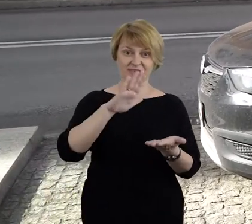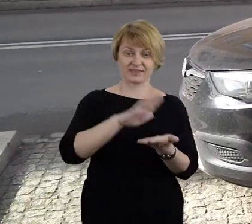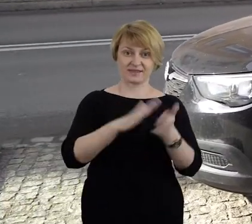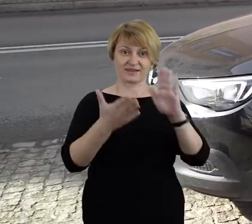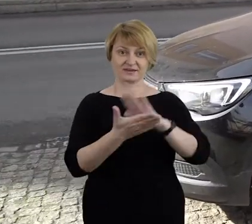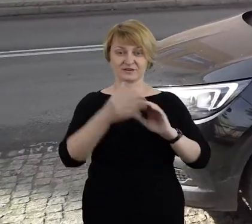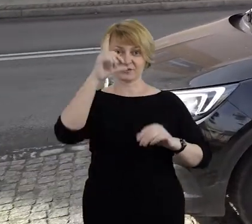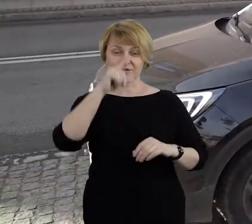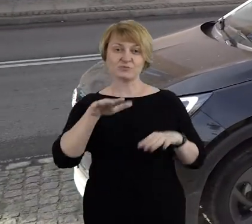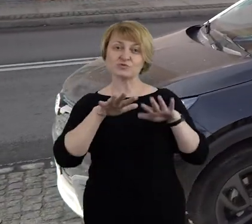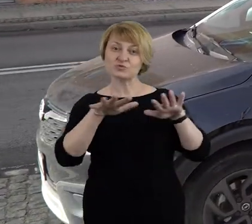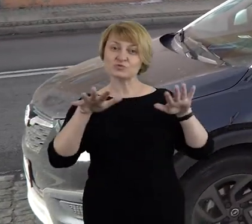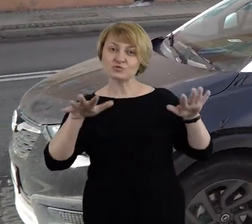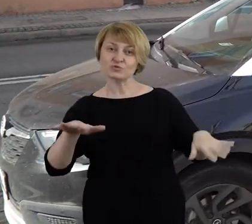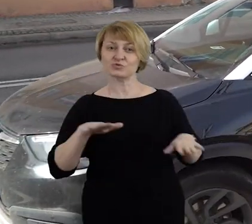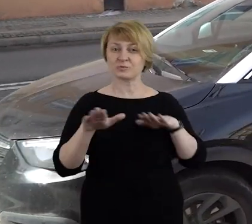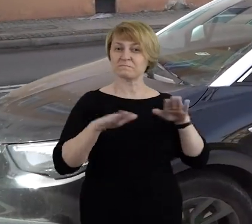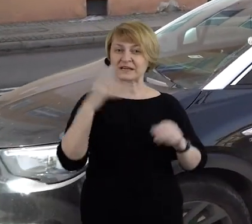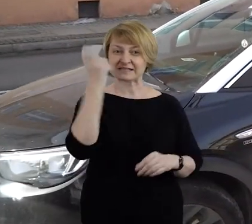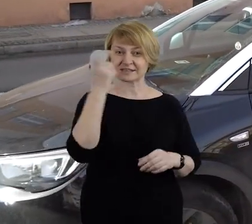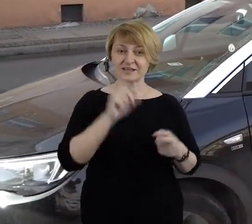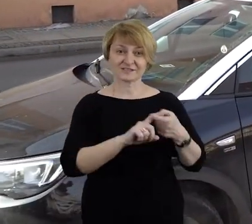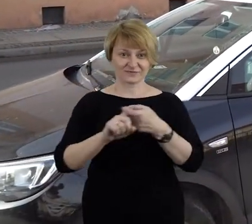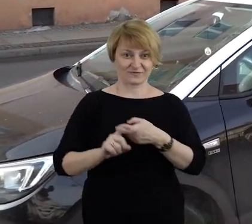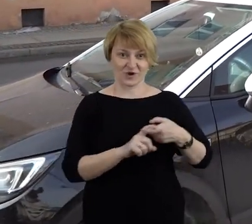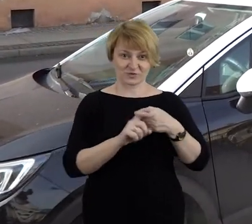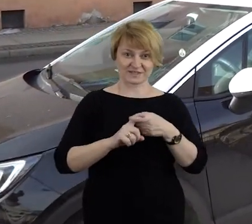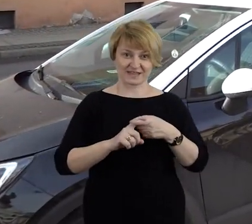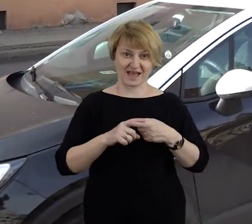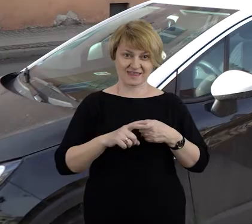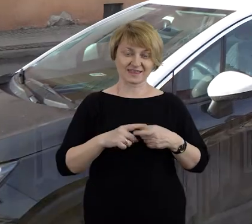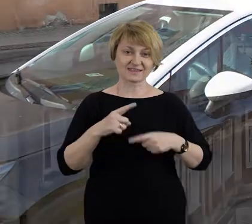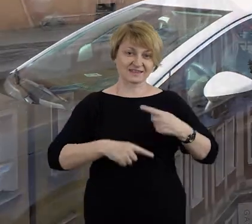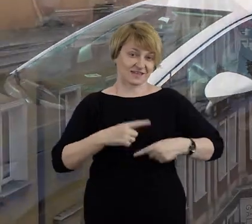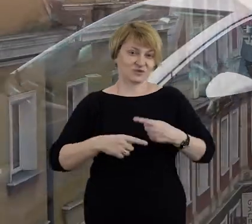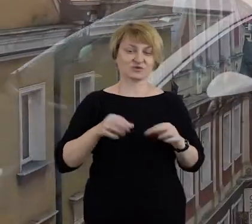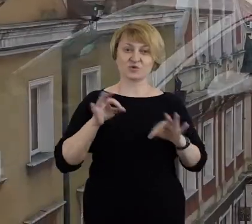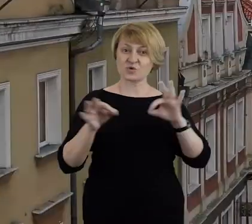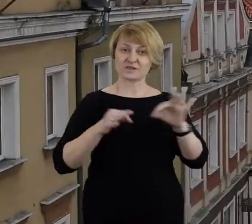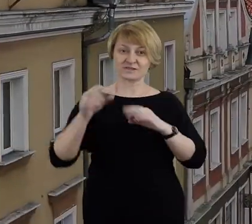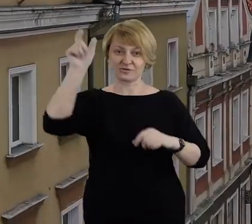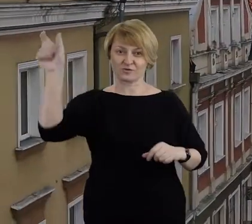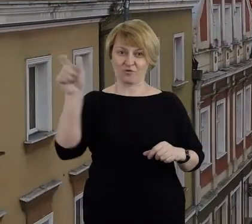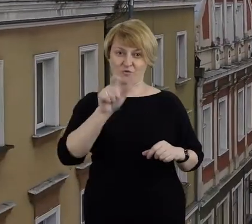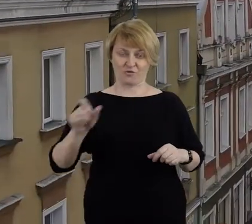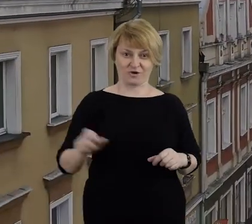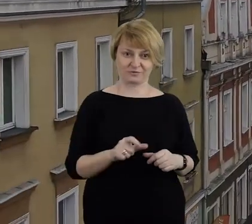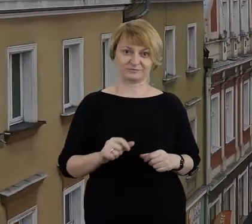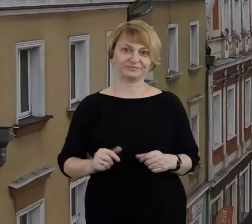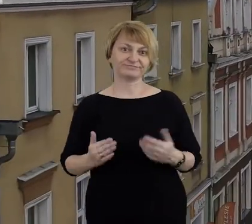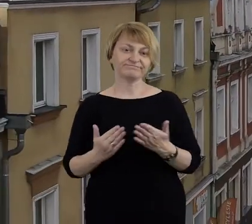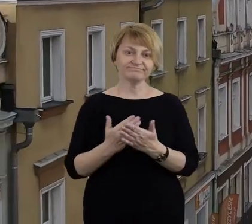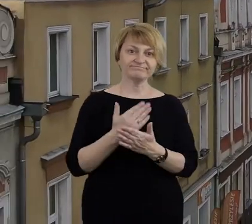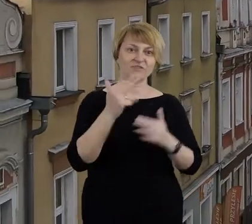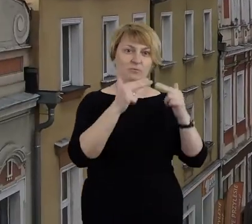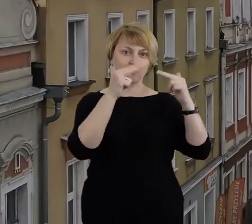niezwykle dużo ciekawych miejsc, które związane są z tradycją i historią Rodła. Przechodząc